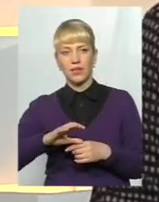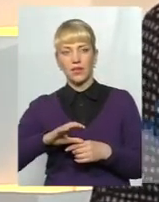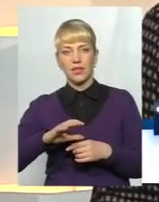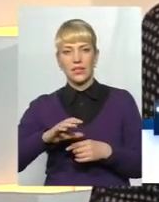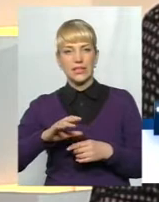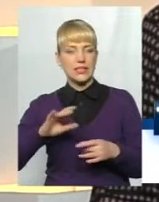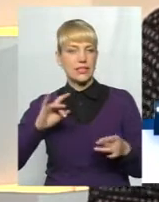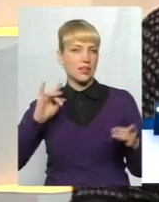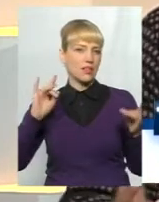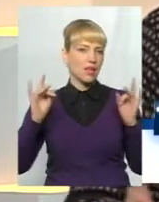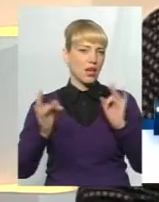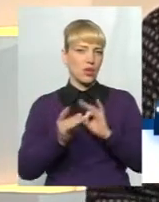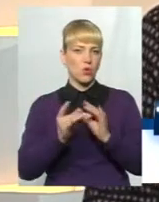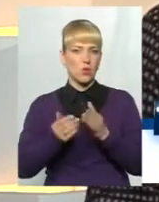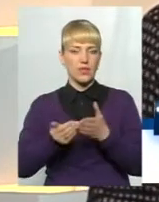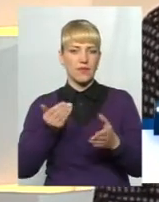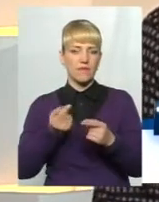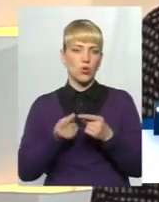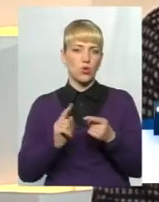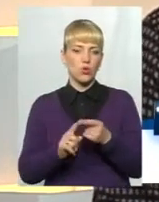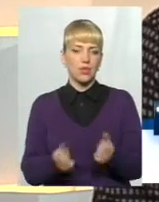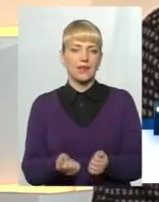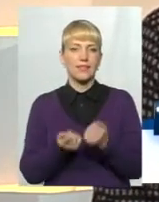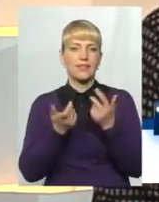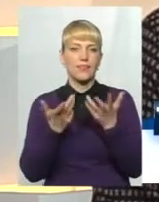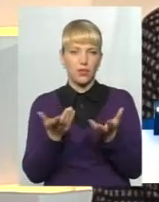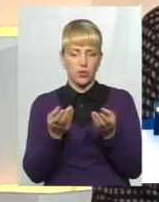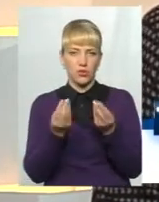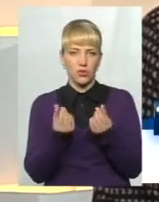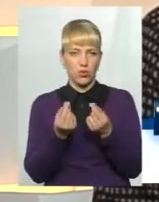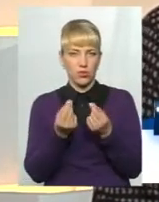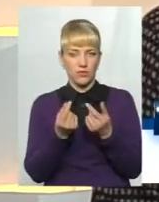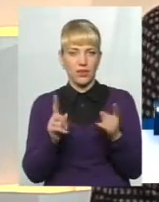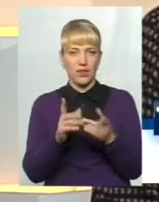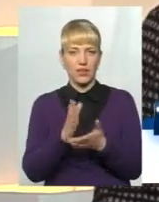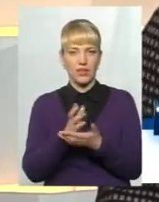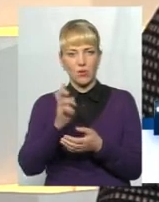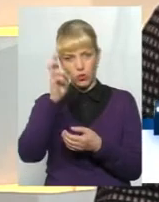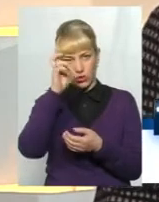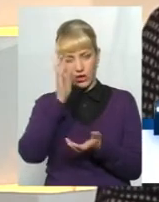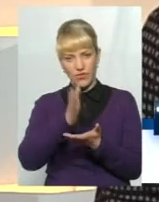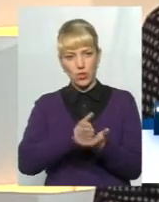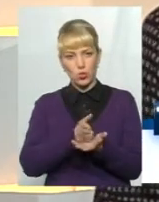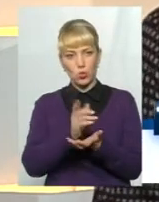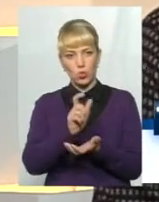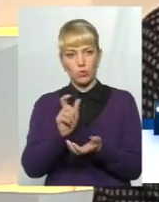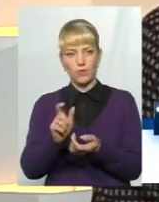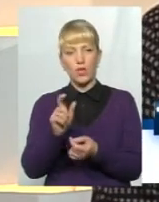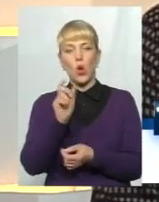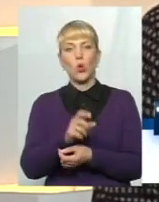здригнулася від тої кількості готівки, яка є у державних службовців. У людей,